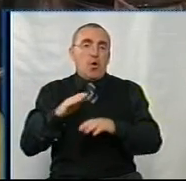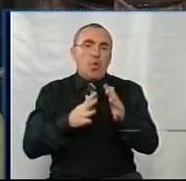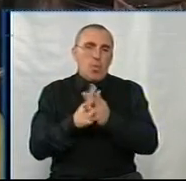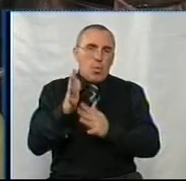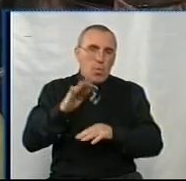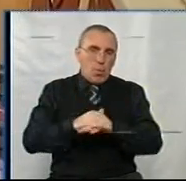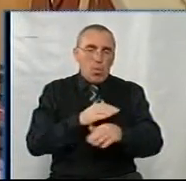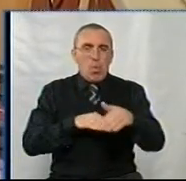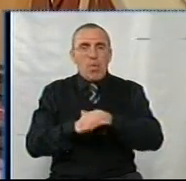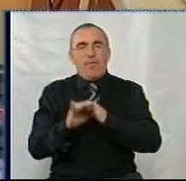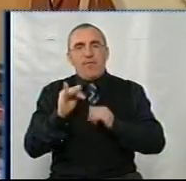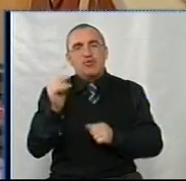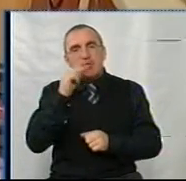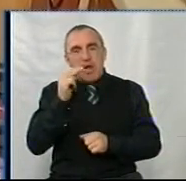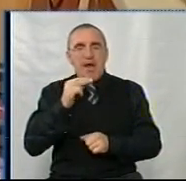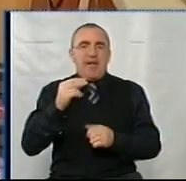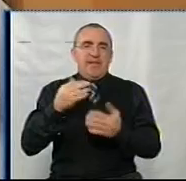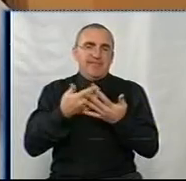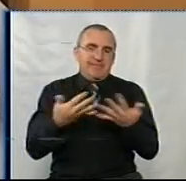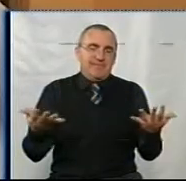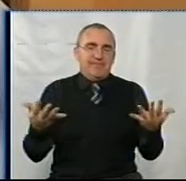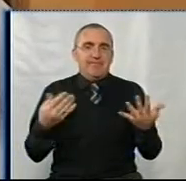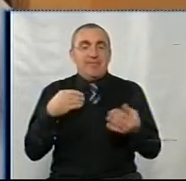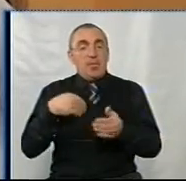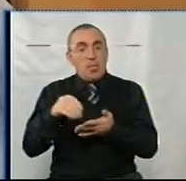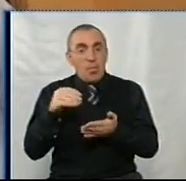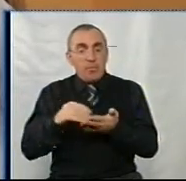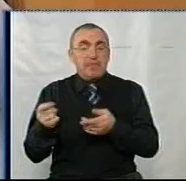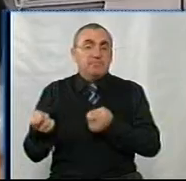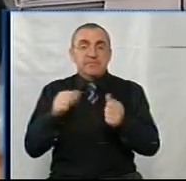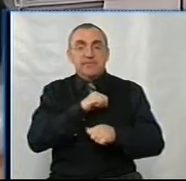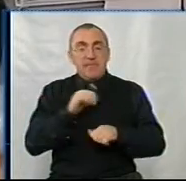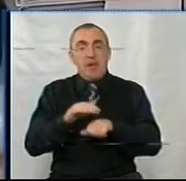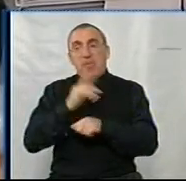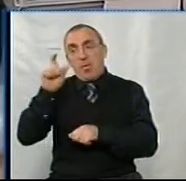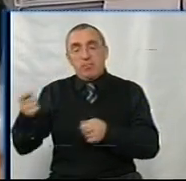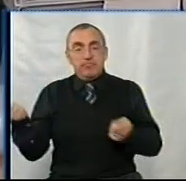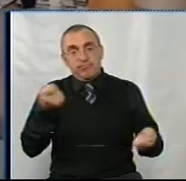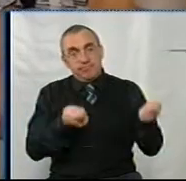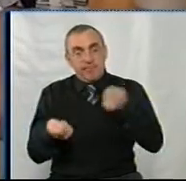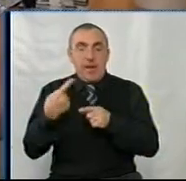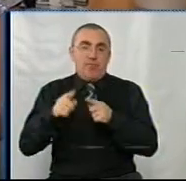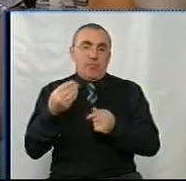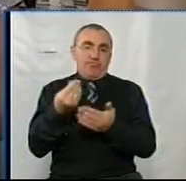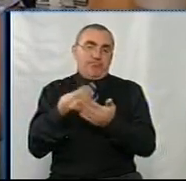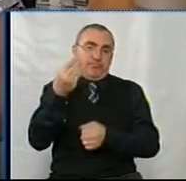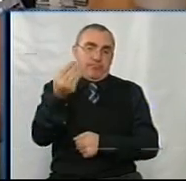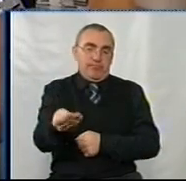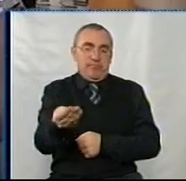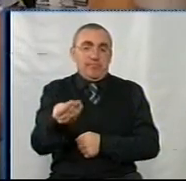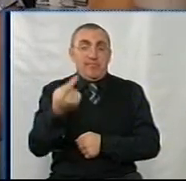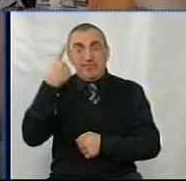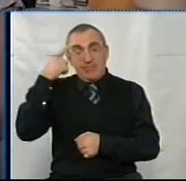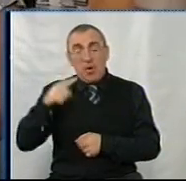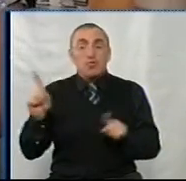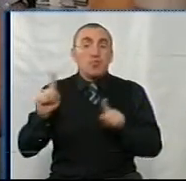варення, печиво, чай та кава. Продукти, розповідає, купляє сама, приносять благодійники або дають гроші. Якщо вони знають, що